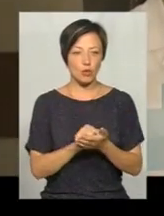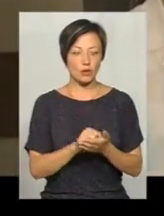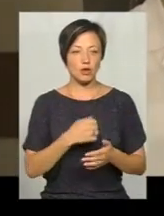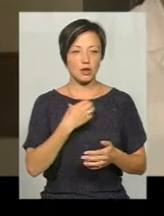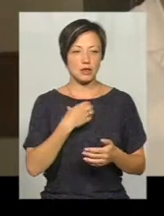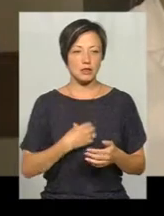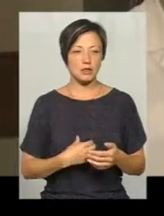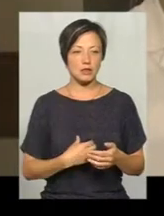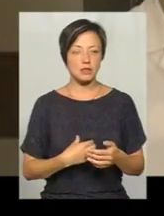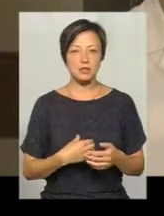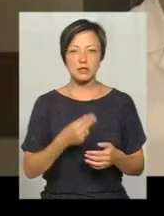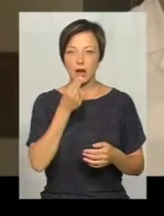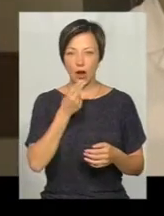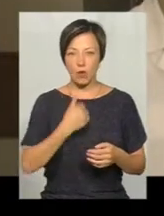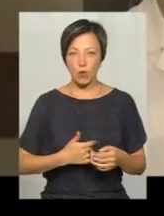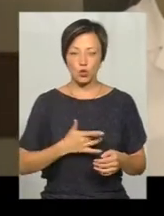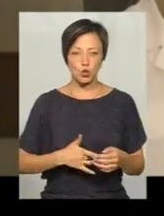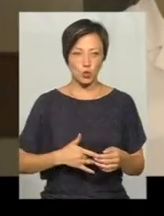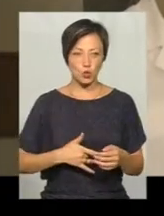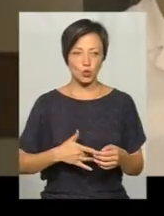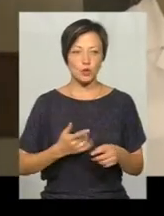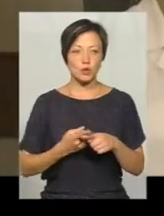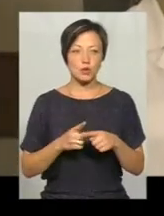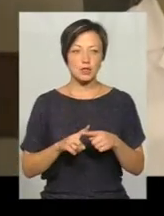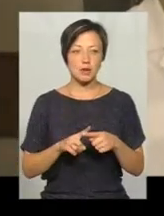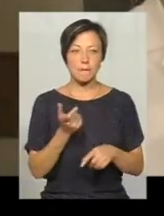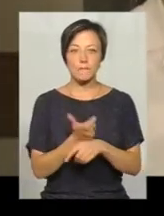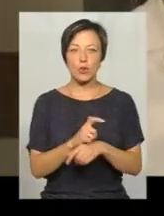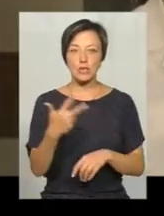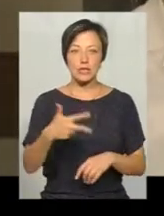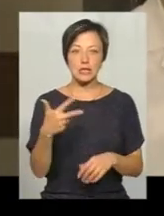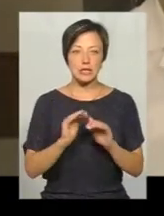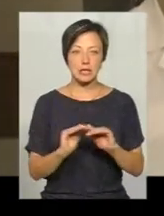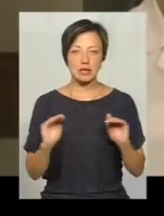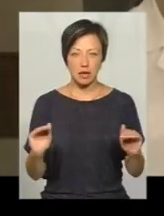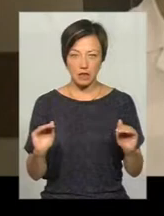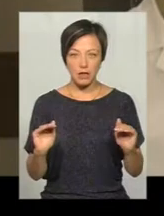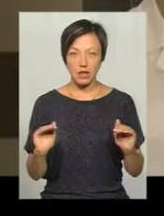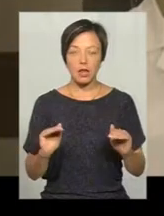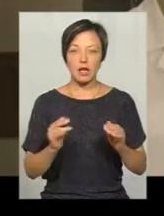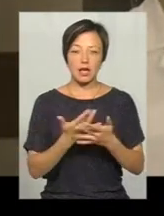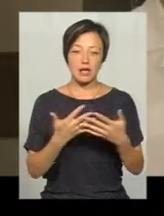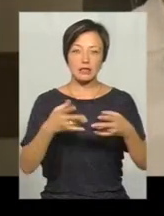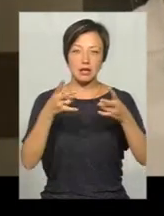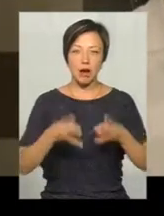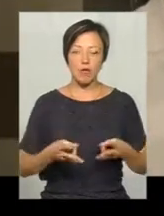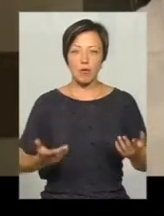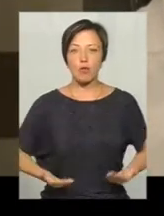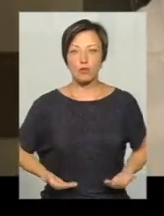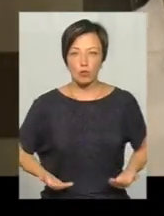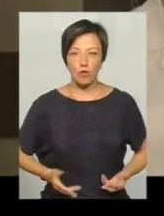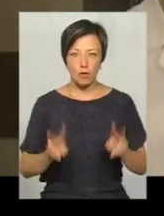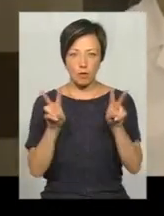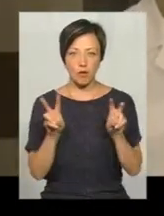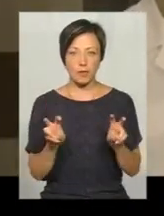слезу, як з травохода, так і шлунку. Бо понад 30 дітей з травами побутовими, як ми